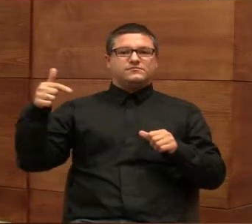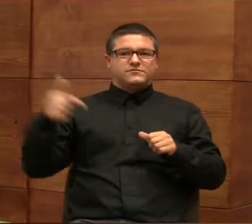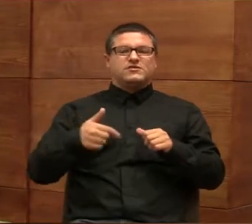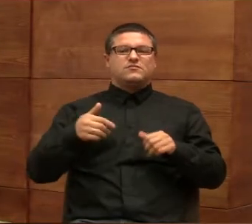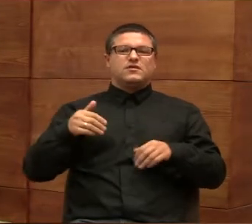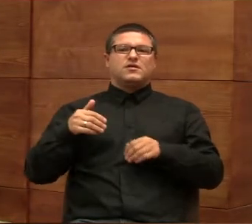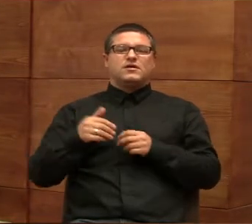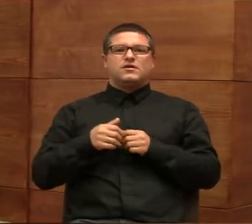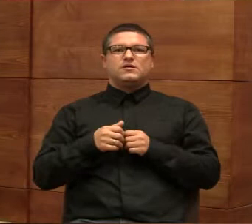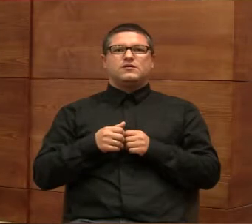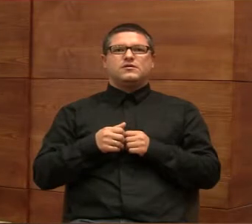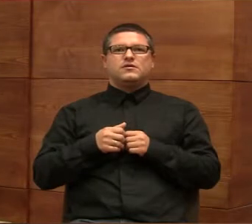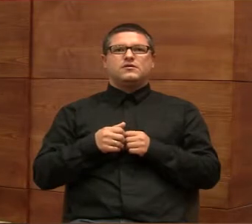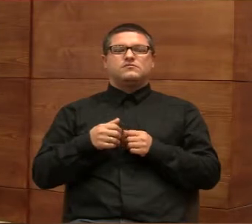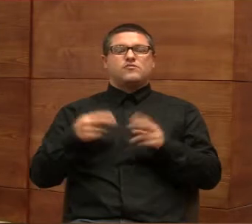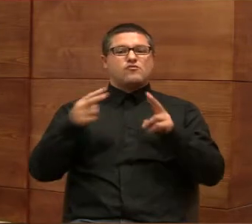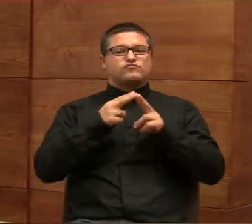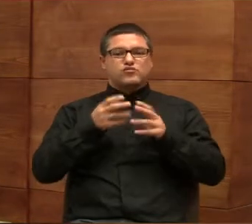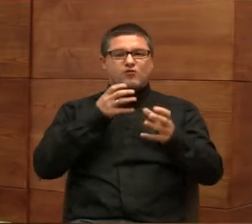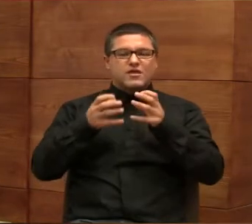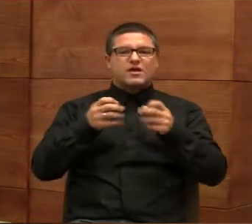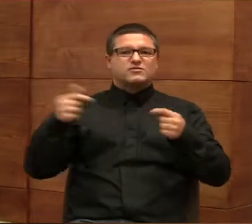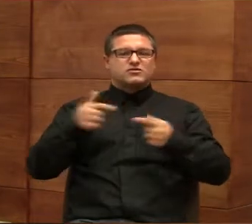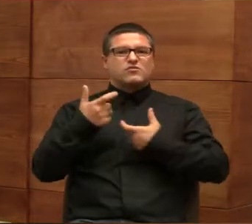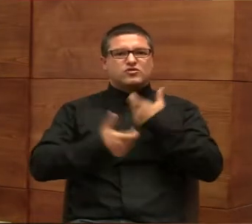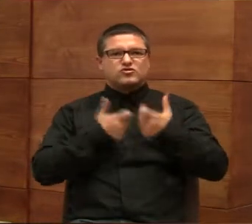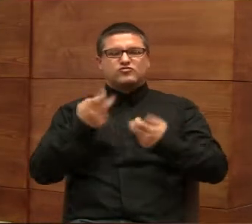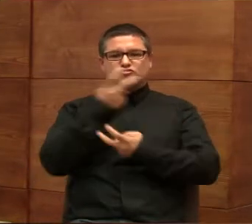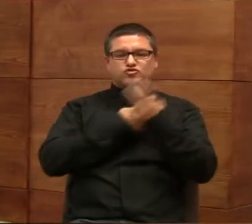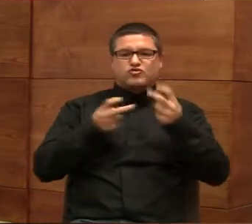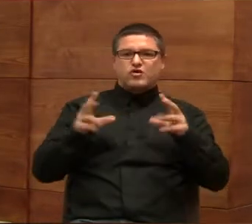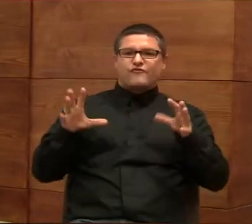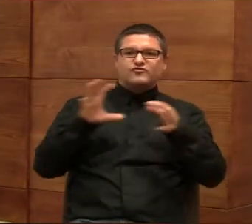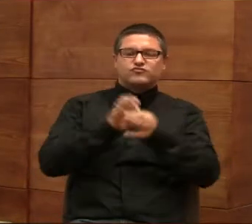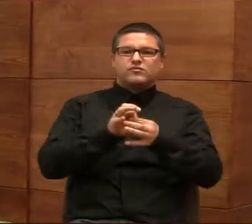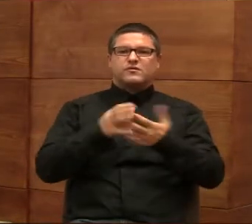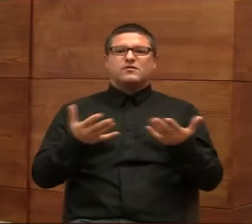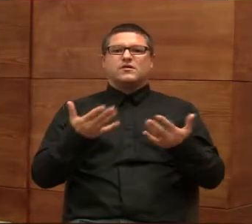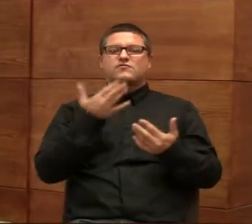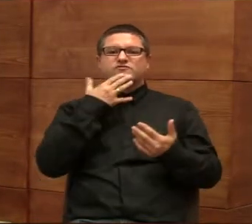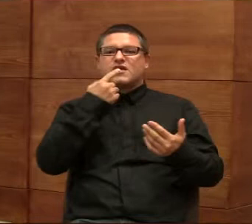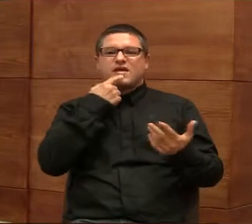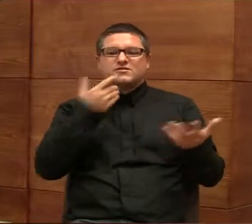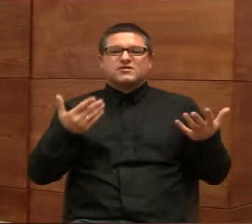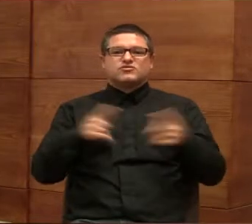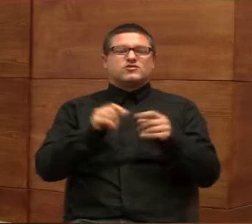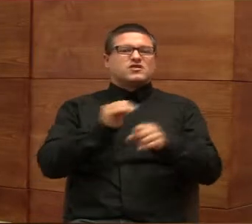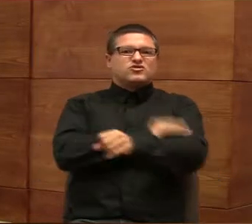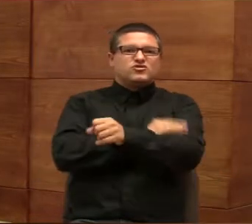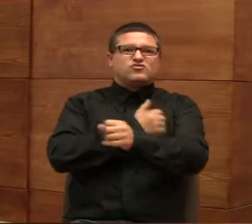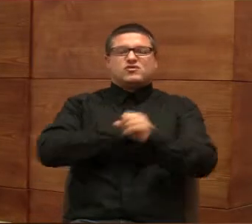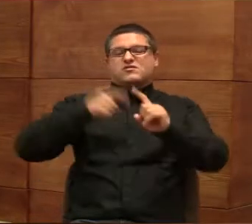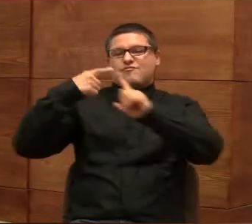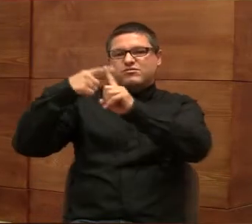uzgodnić sposób porozumiewania się, trzeba jakby znaleźć coś, co jest wspólne, co jest silne, co jest